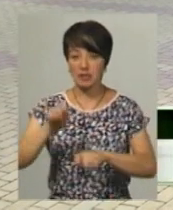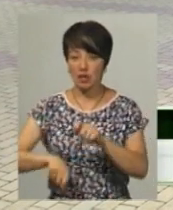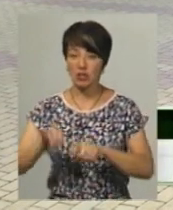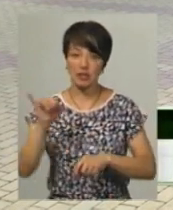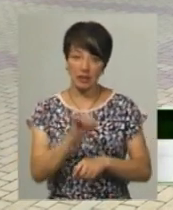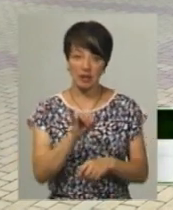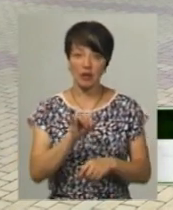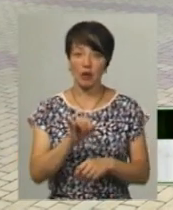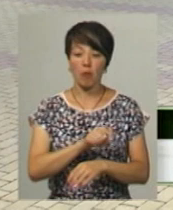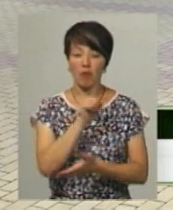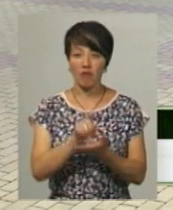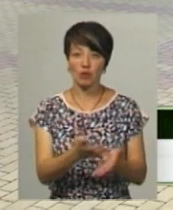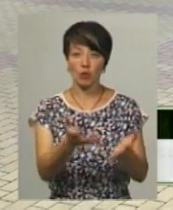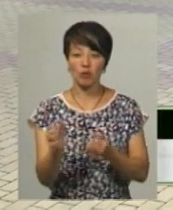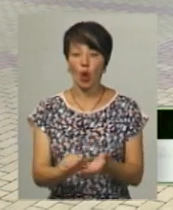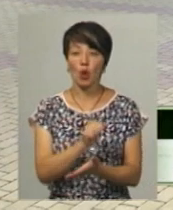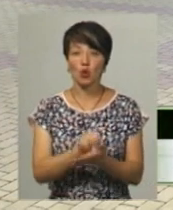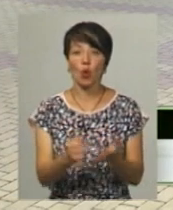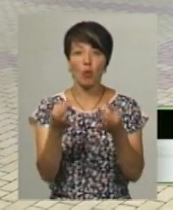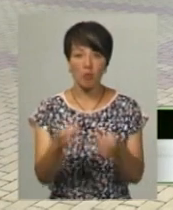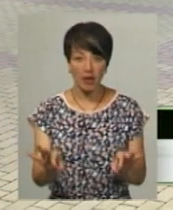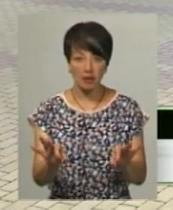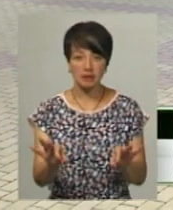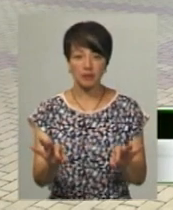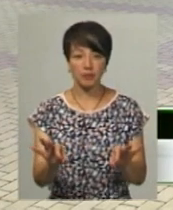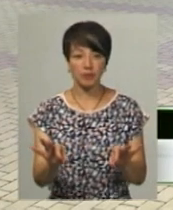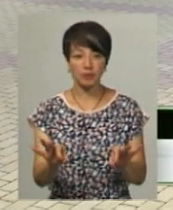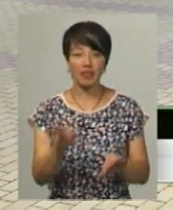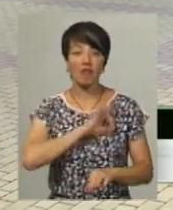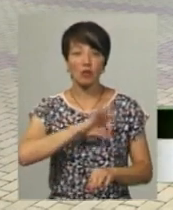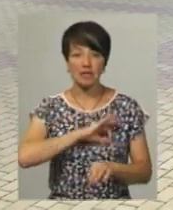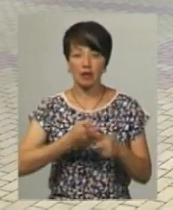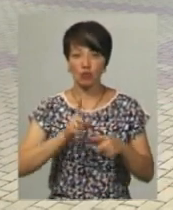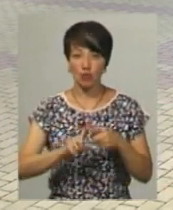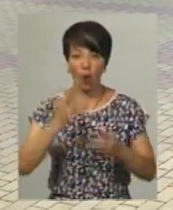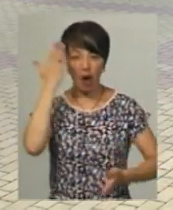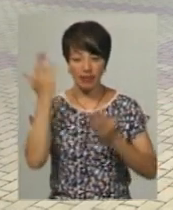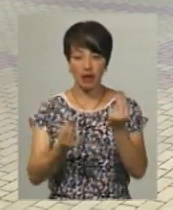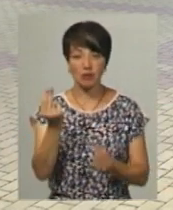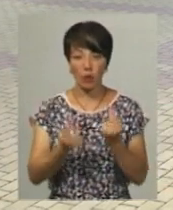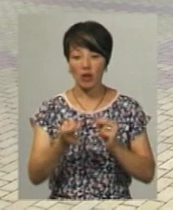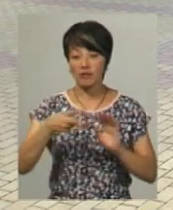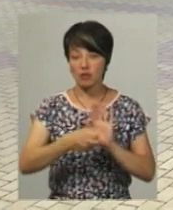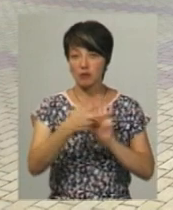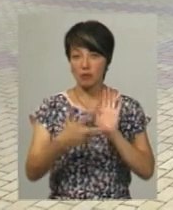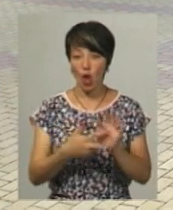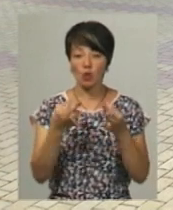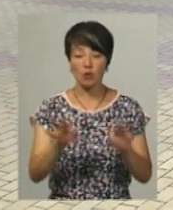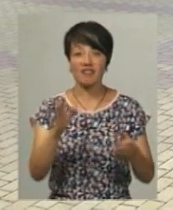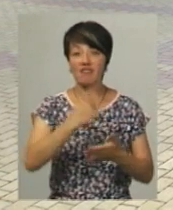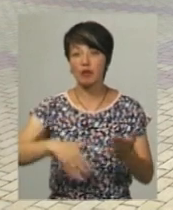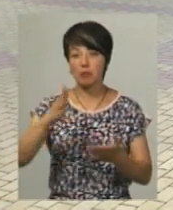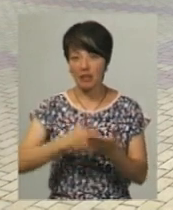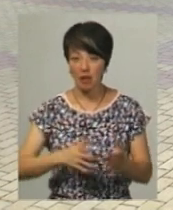і власник повинен отримати дозвіл, це раніше було, на експлуатацію цього атракціона. З 2018 року дозвіл відмінили,